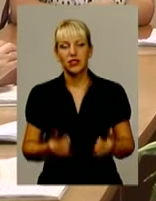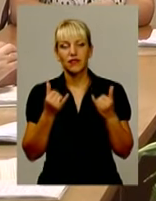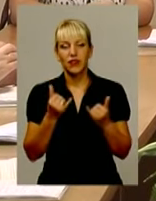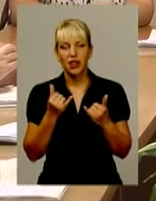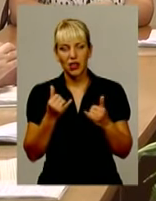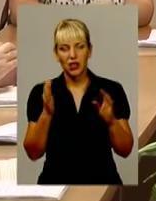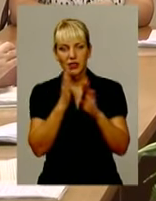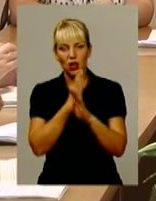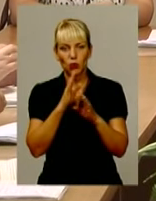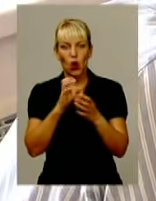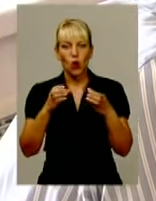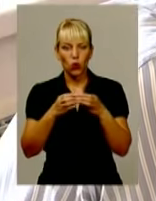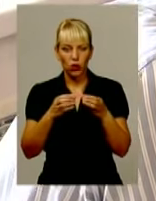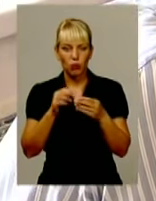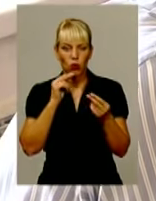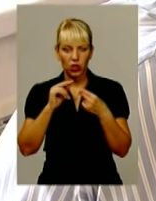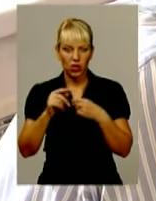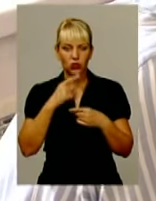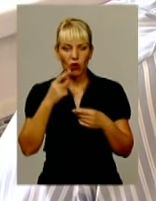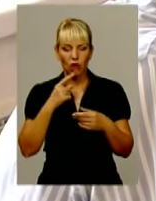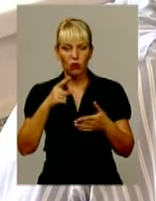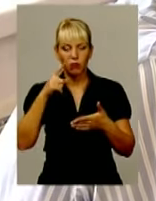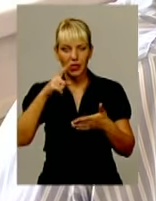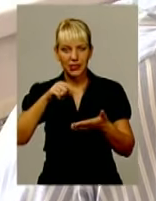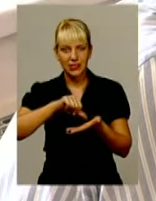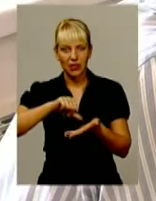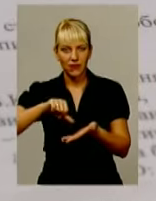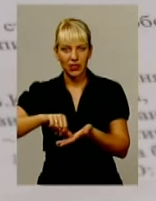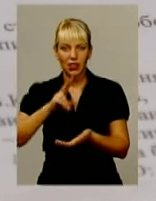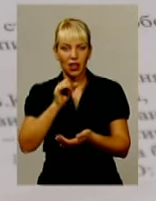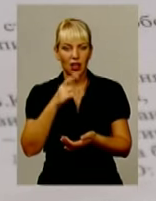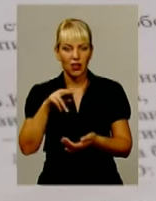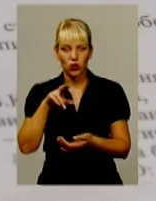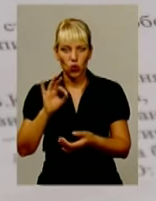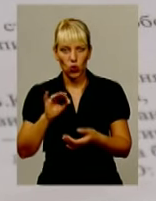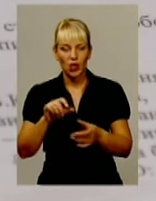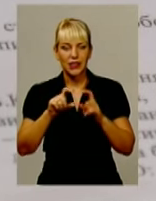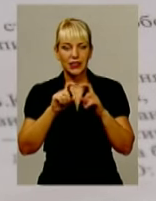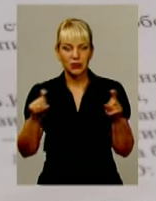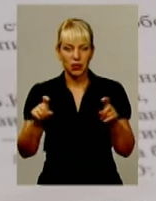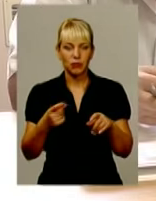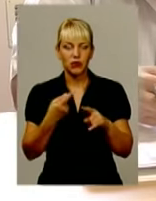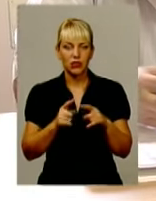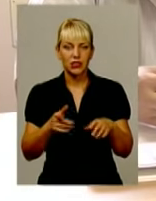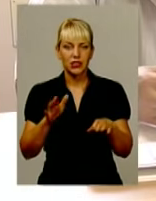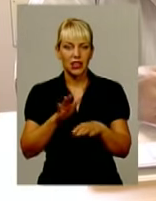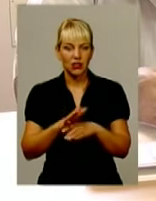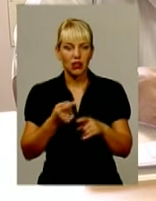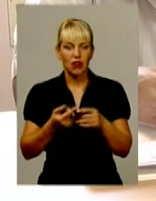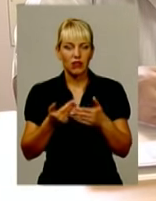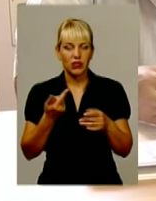атмосфера у колективі покращилася, запевняють представники кардіо-диспансеру. Пік накалу цих хвилювань вже,